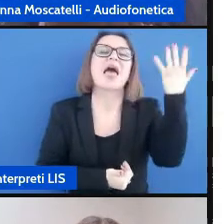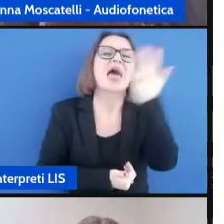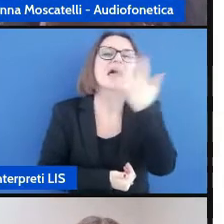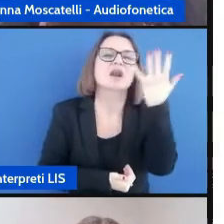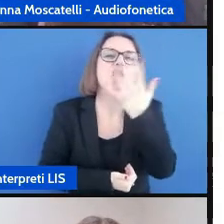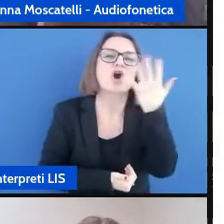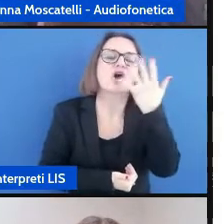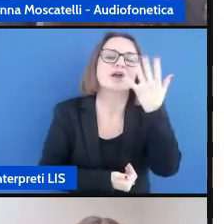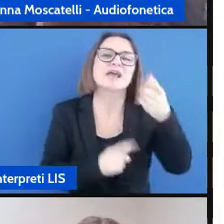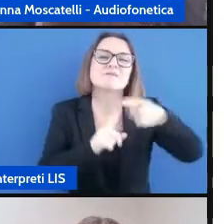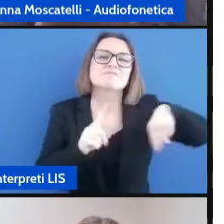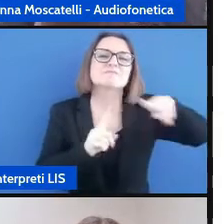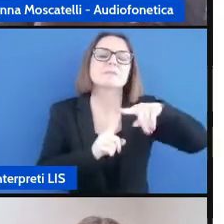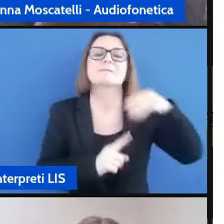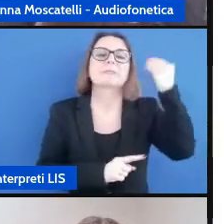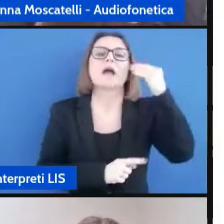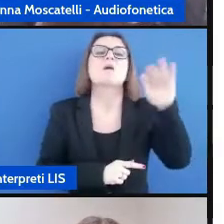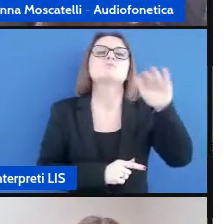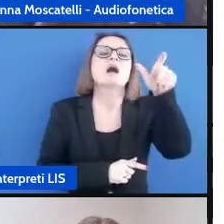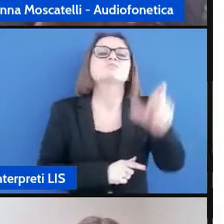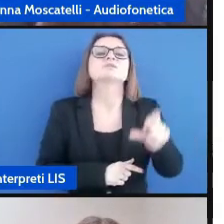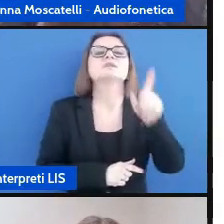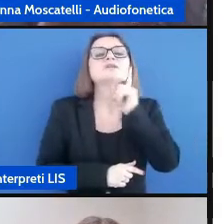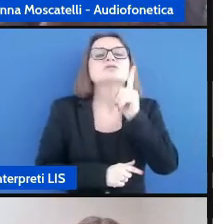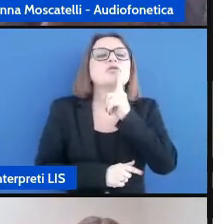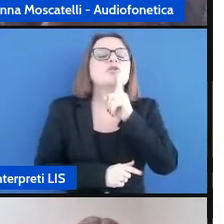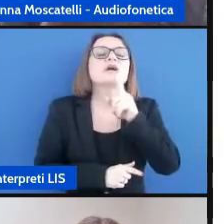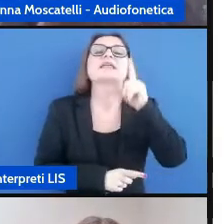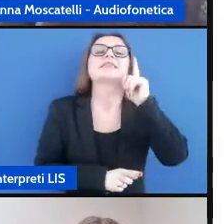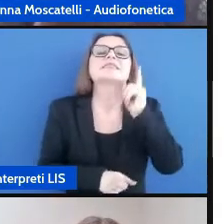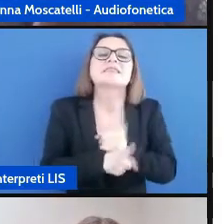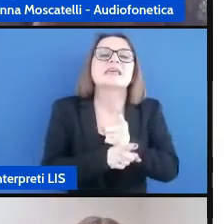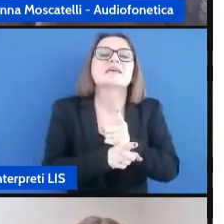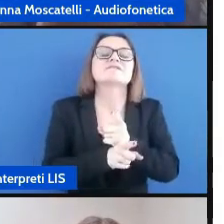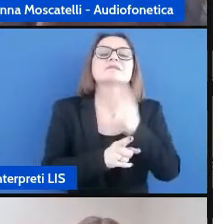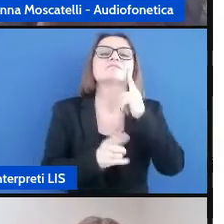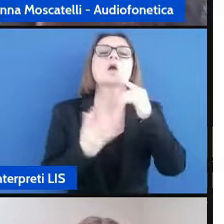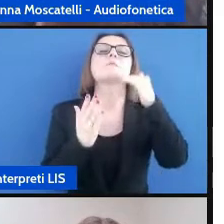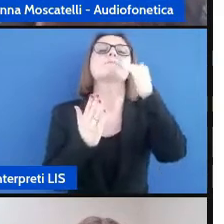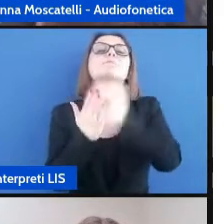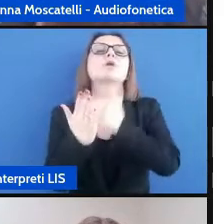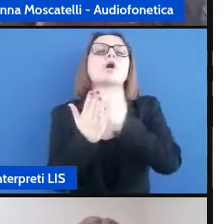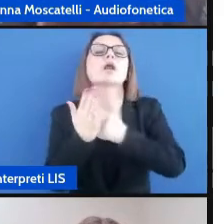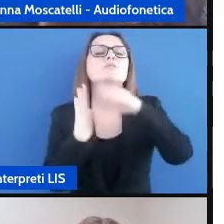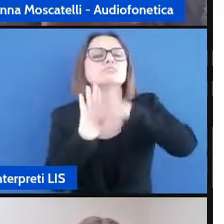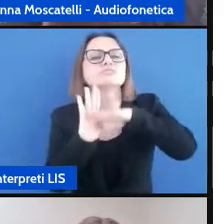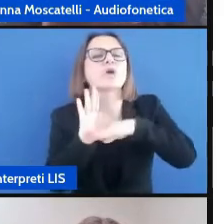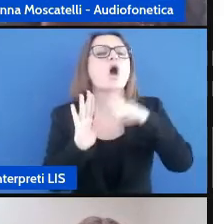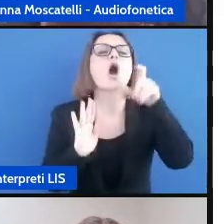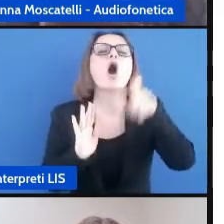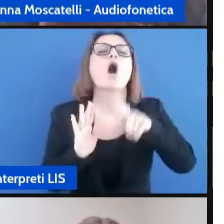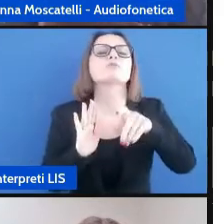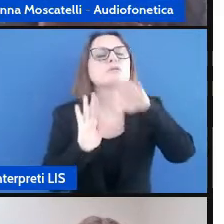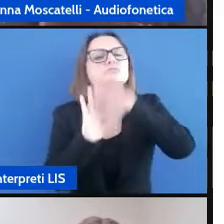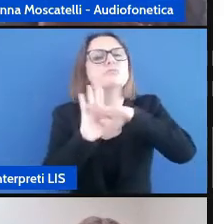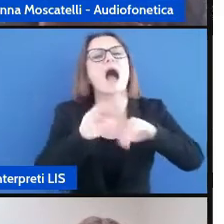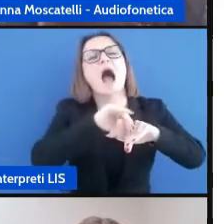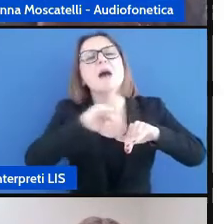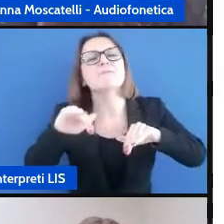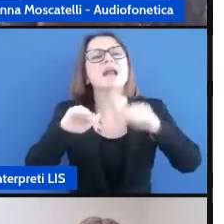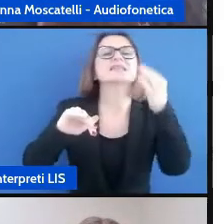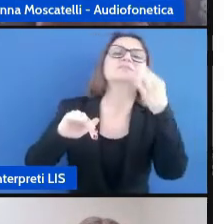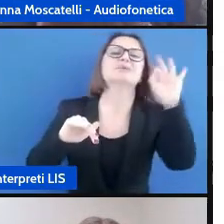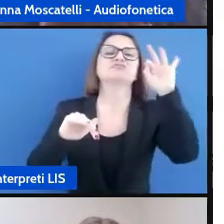pensare che per un bambino sordo si debba strutturare una programmazione speciale quindi che un